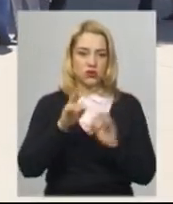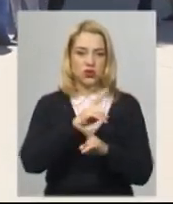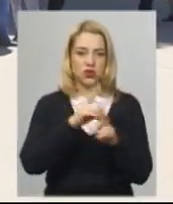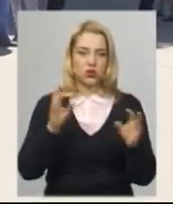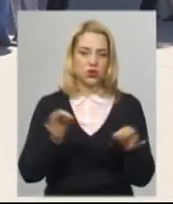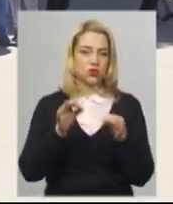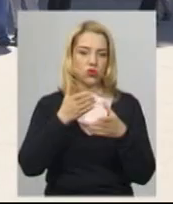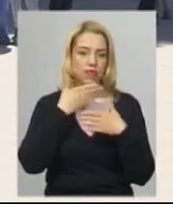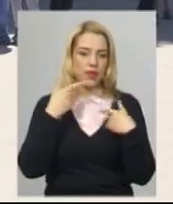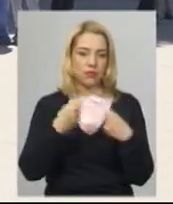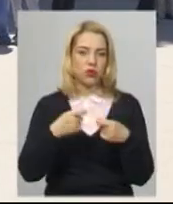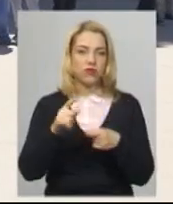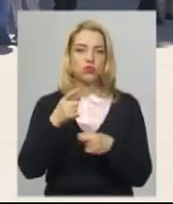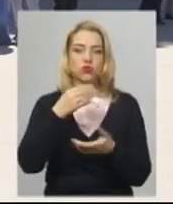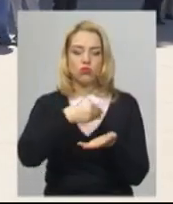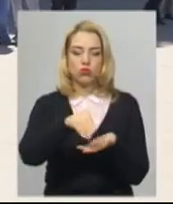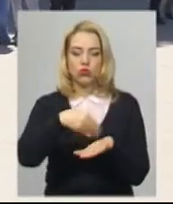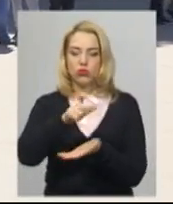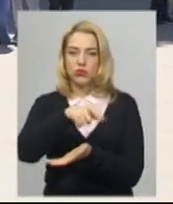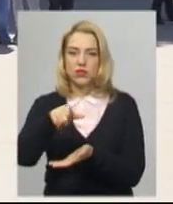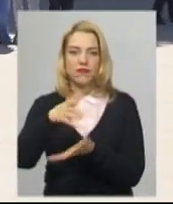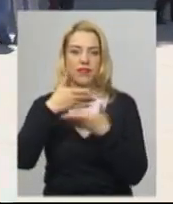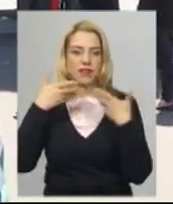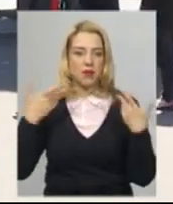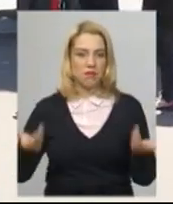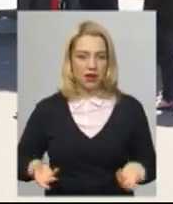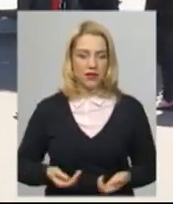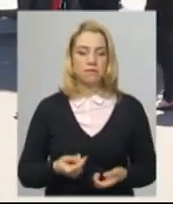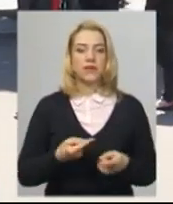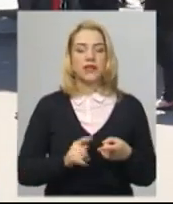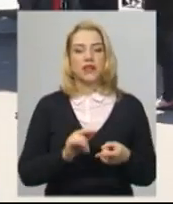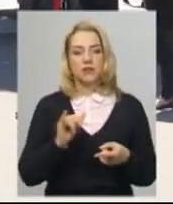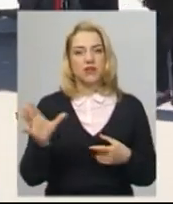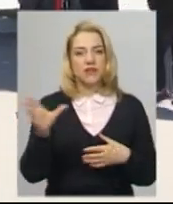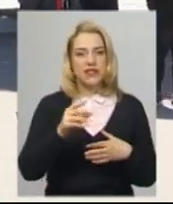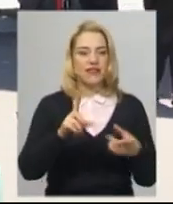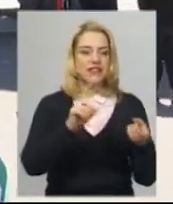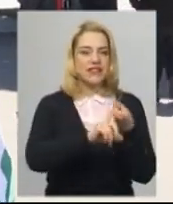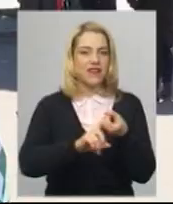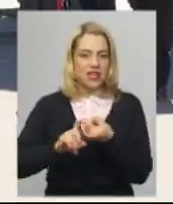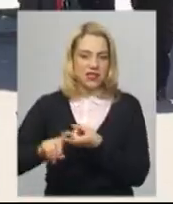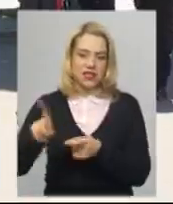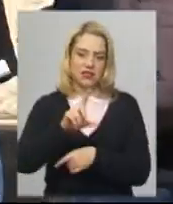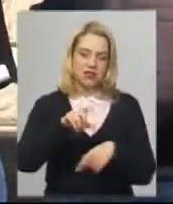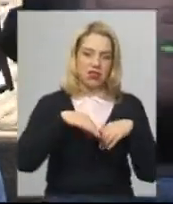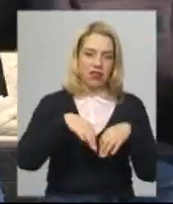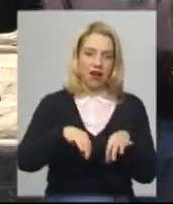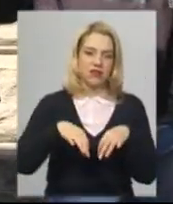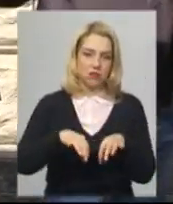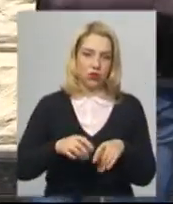продав, тому що немає покупців. Ринок без покупців – нічого. Ми всі взаємозв'язані з транспортом і ринки.